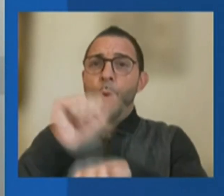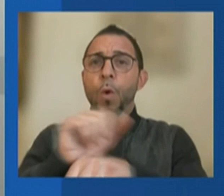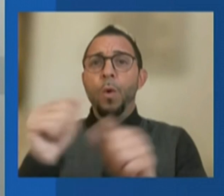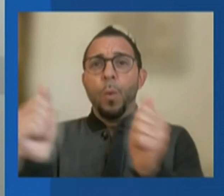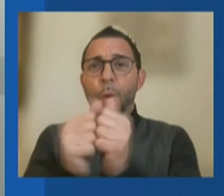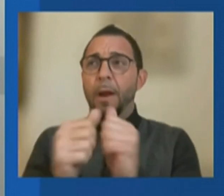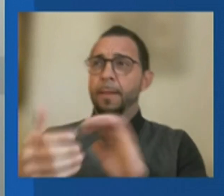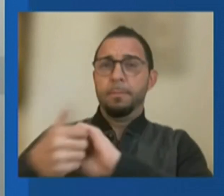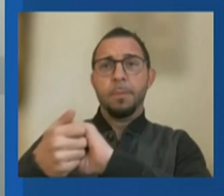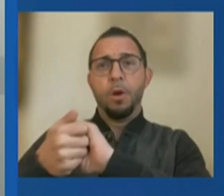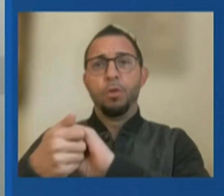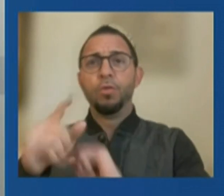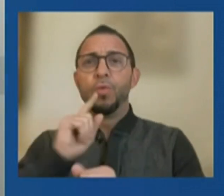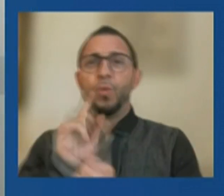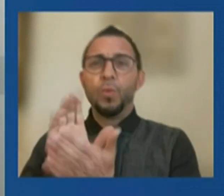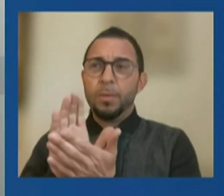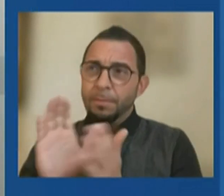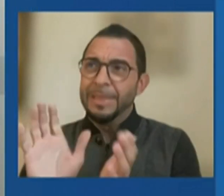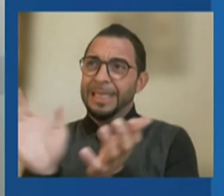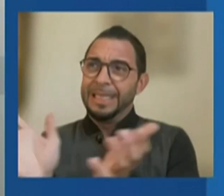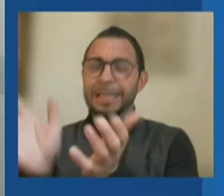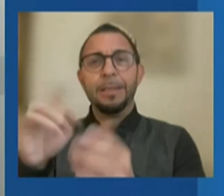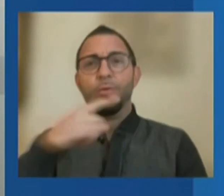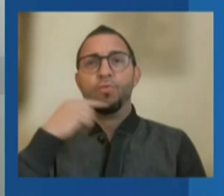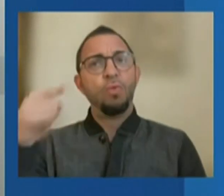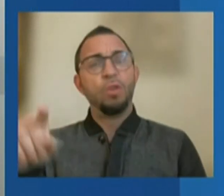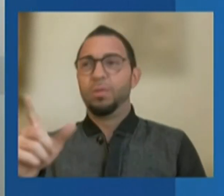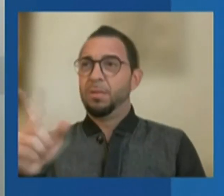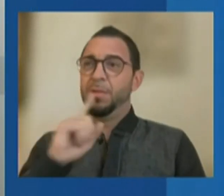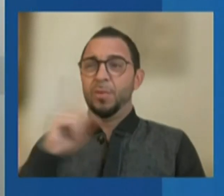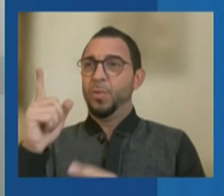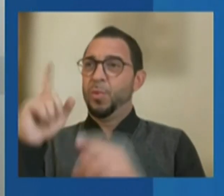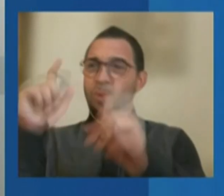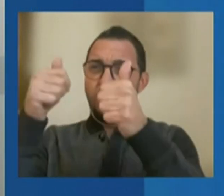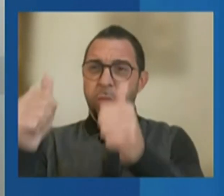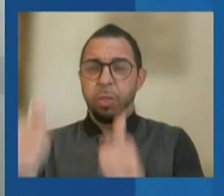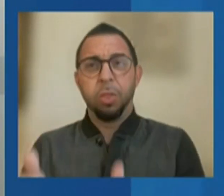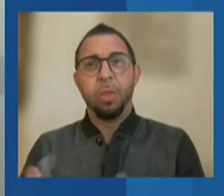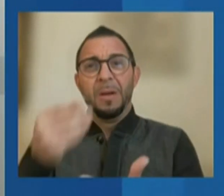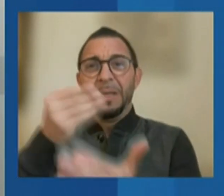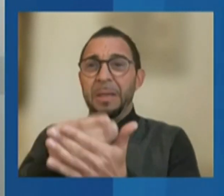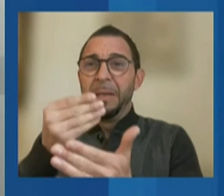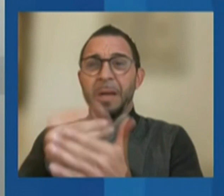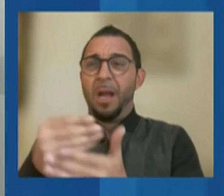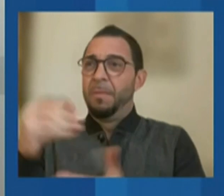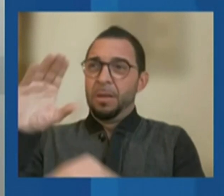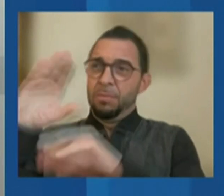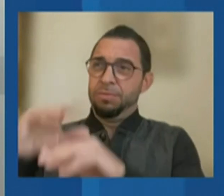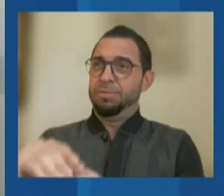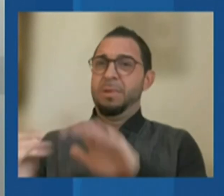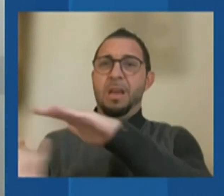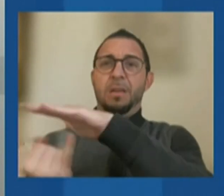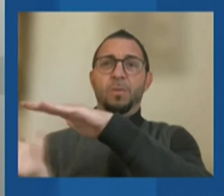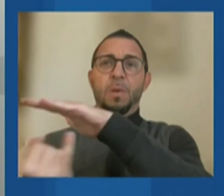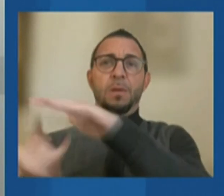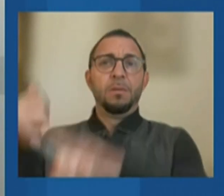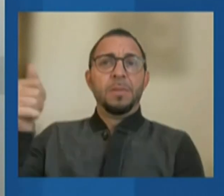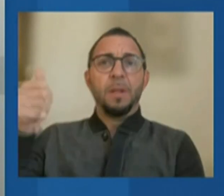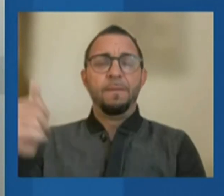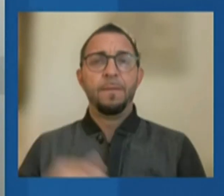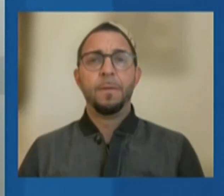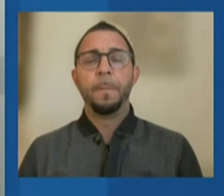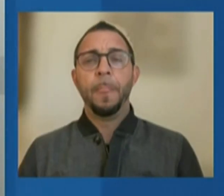последствий войны. Российское вторжение окажет прямое влияние на мировую экономику из-за сокращения украинского и российского экспорта,